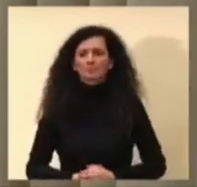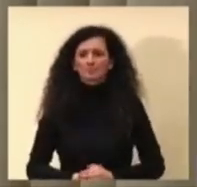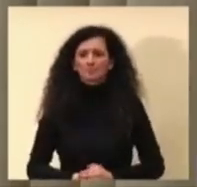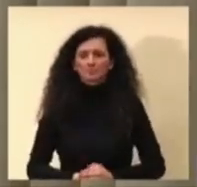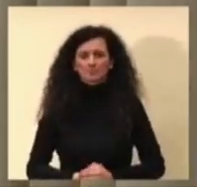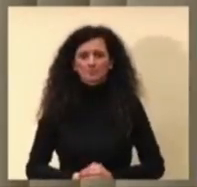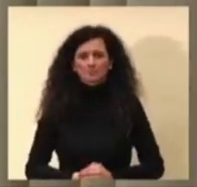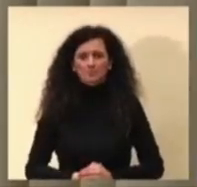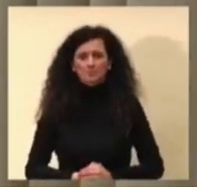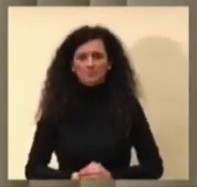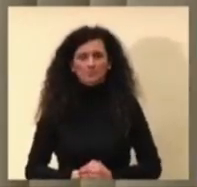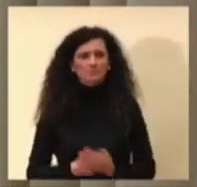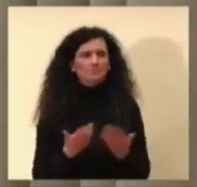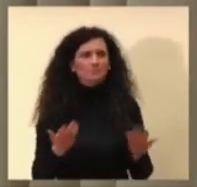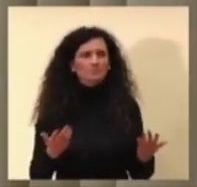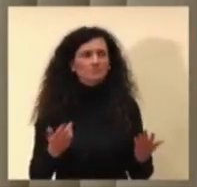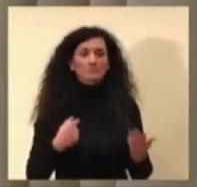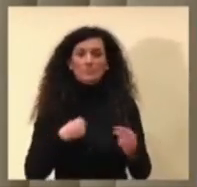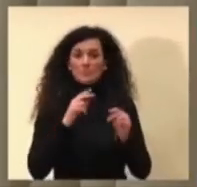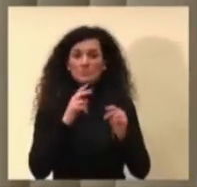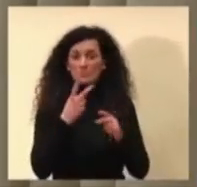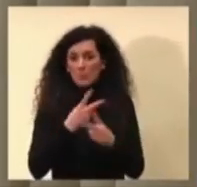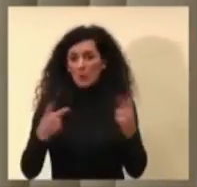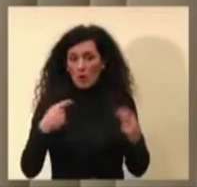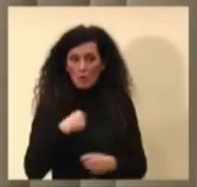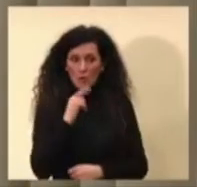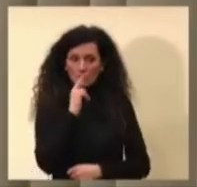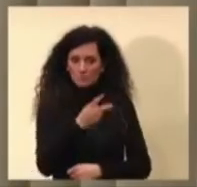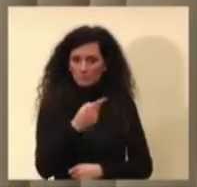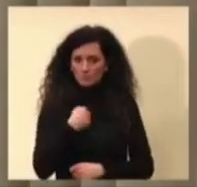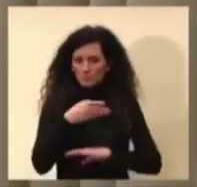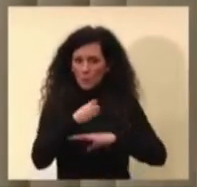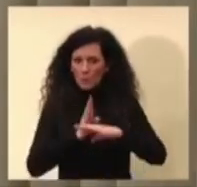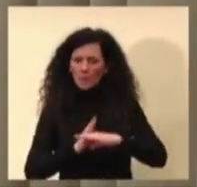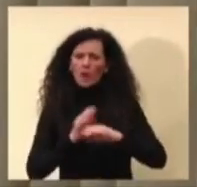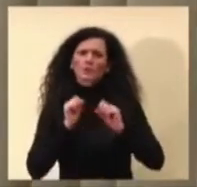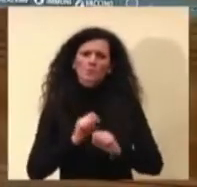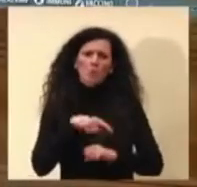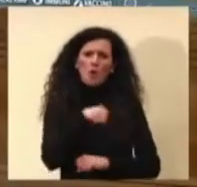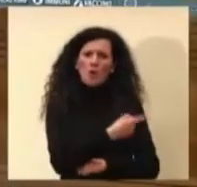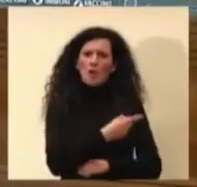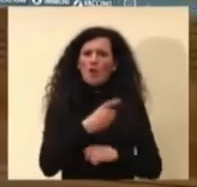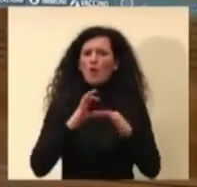Provo a rispondere io una prima parte e poi lascio ai colleghi l'ulteriore approfondimento.